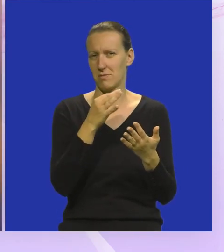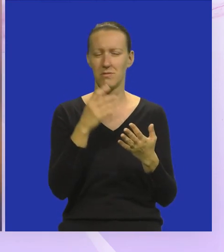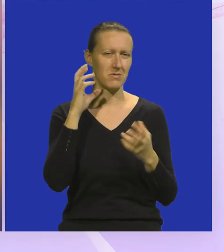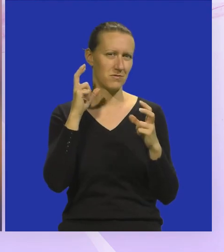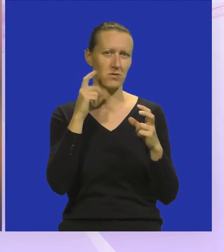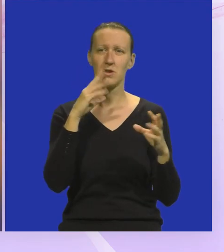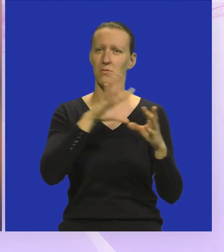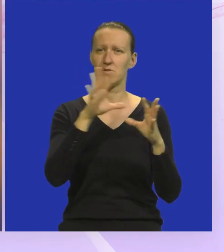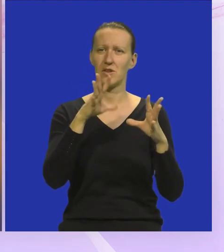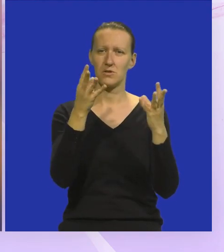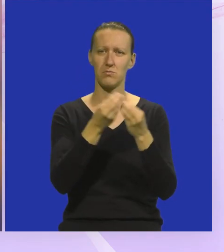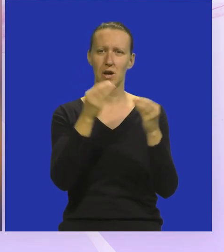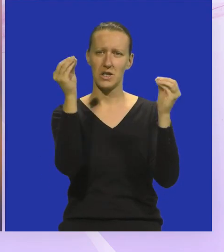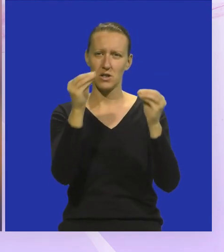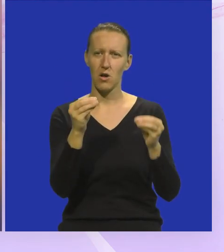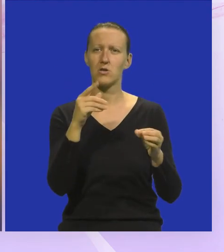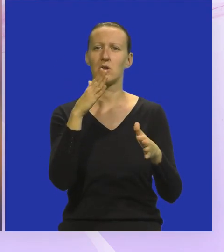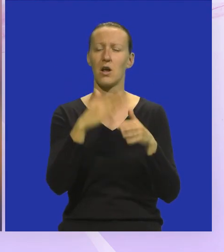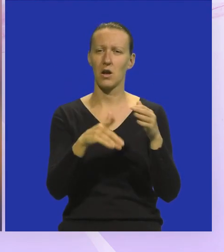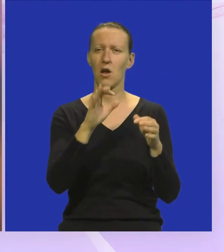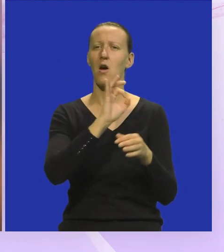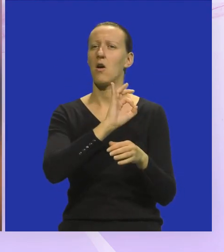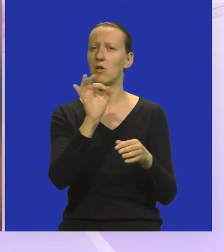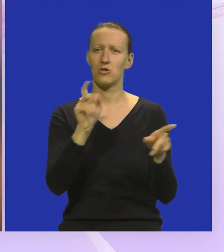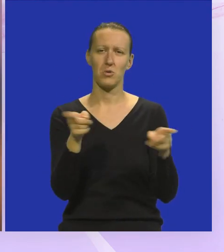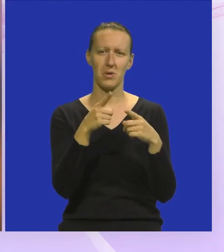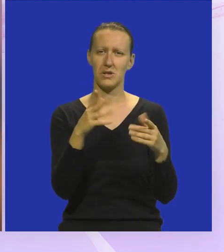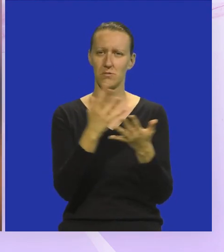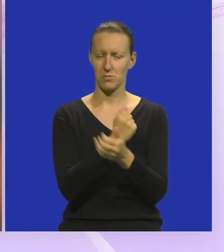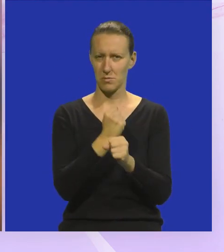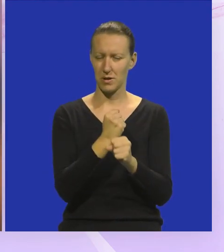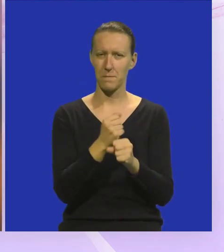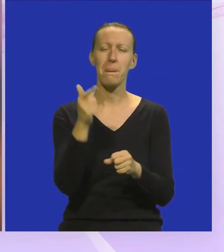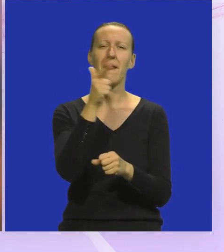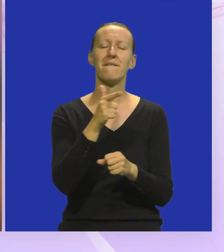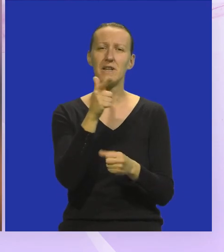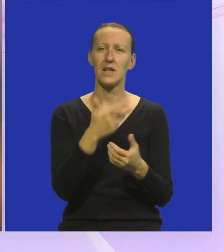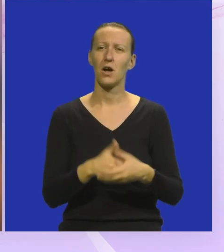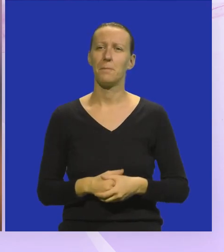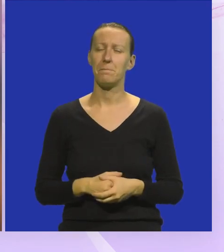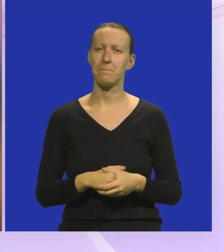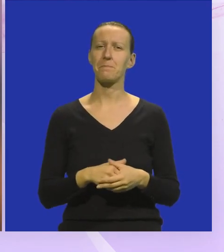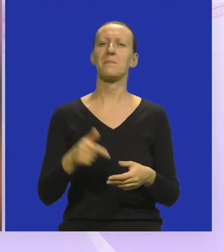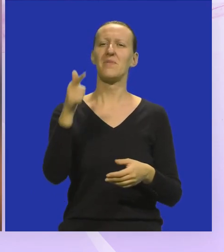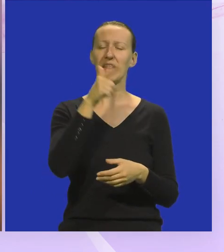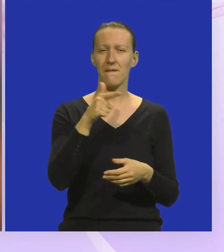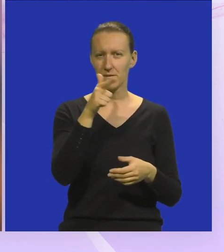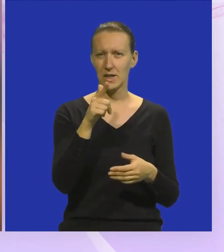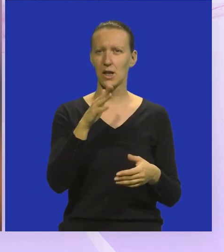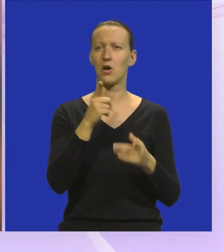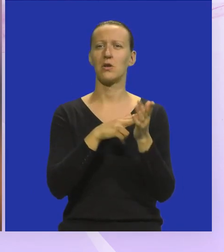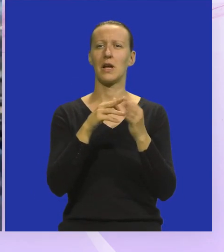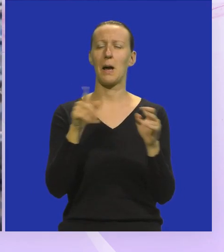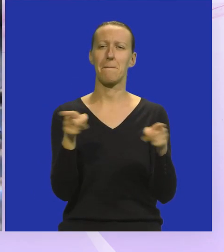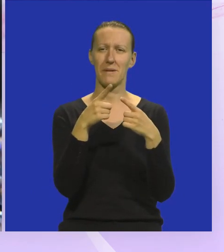smo sve to skupa složili vidjeli smo da zapravo nastala jedna poprilično dobra pjesma Video? Video je došao dakle na